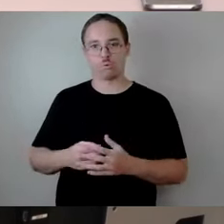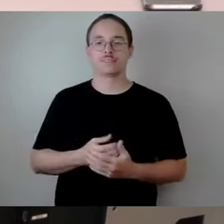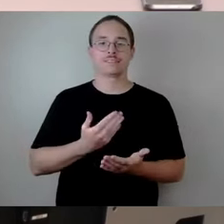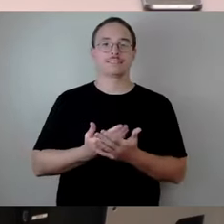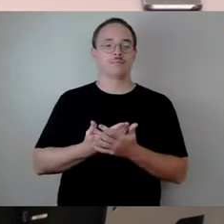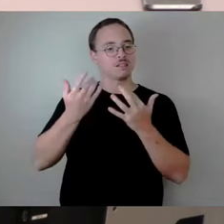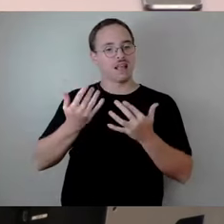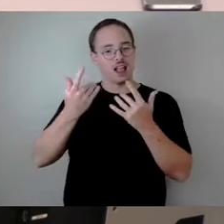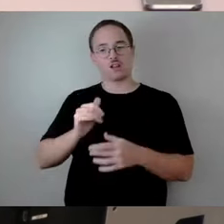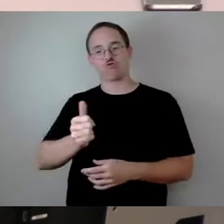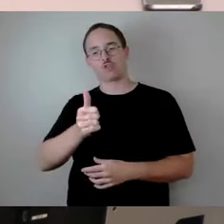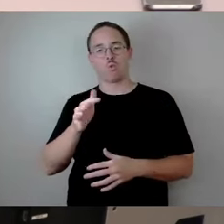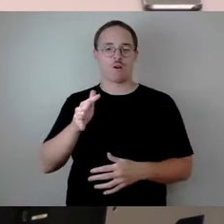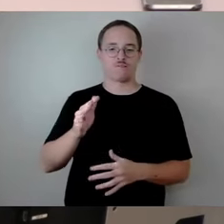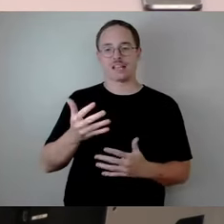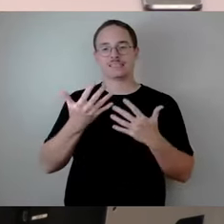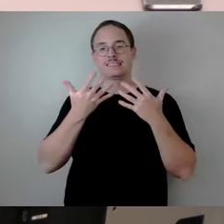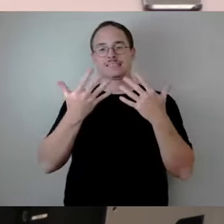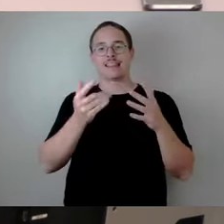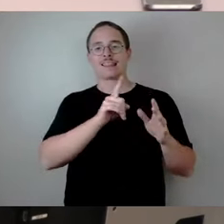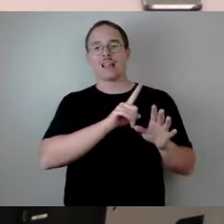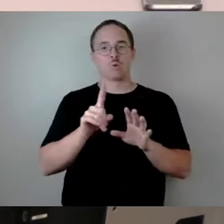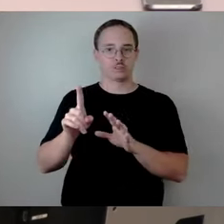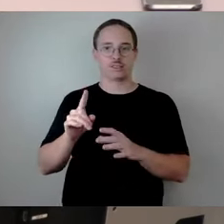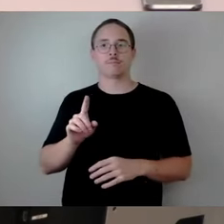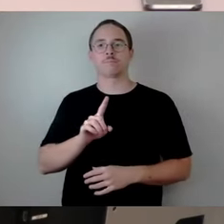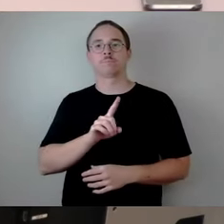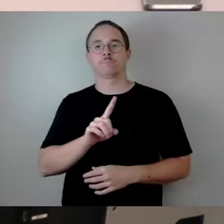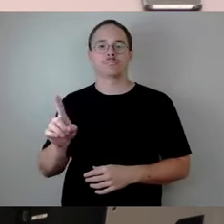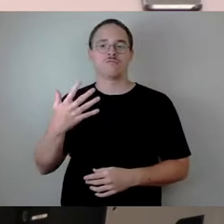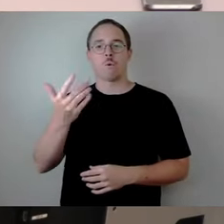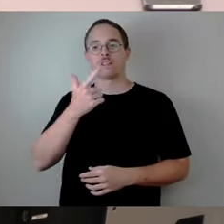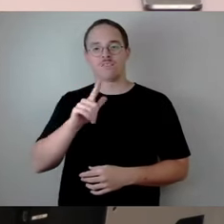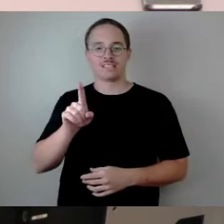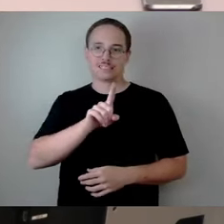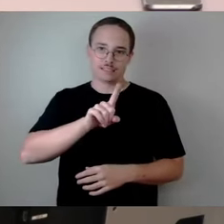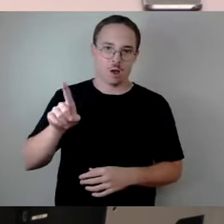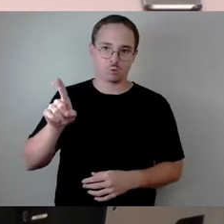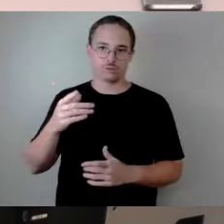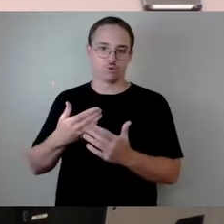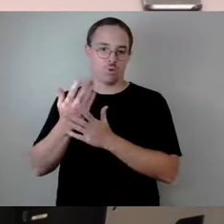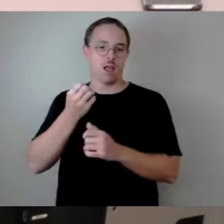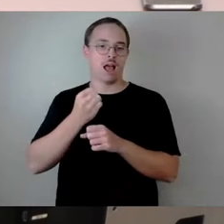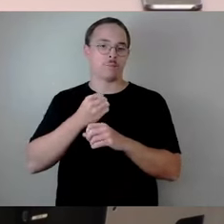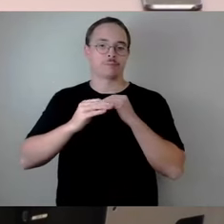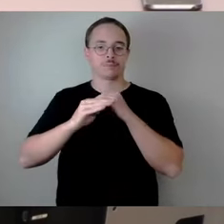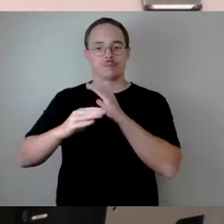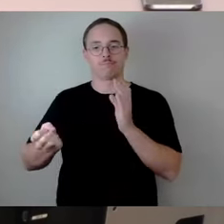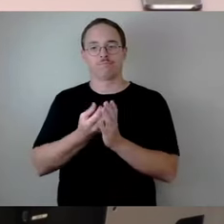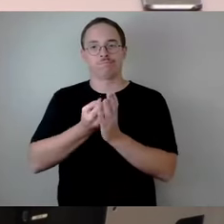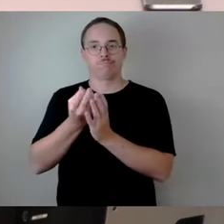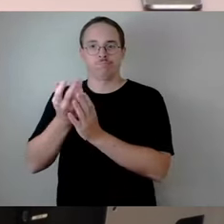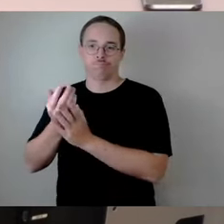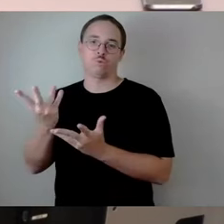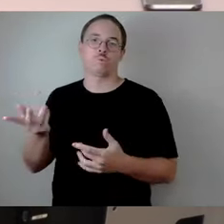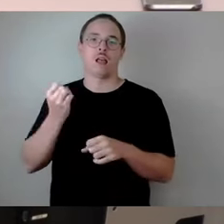zwischen 10.000 und 25.000 neue Arbeitsplätze, die entstehen und Arbeitskräfte, die dann auch zur Arbeit